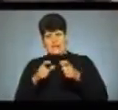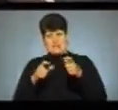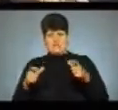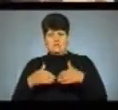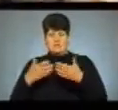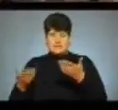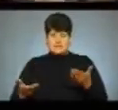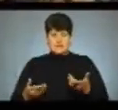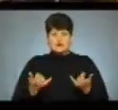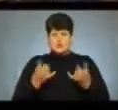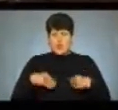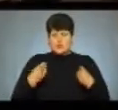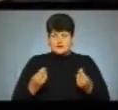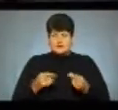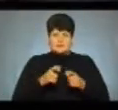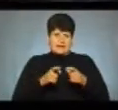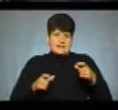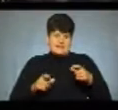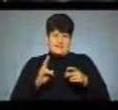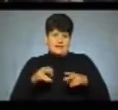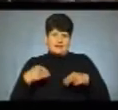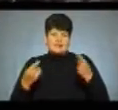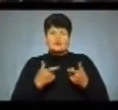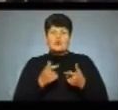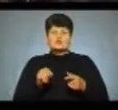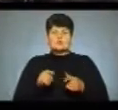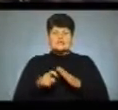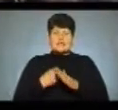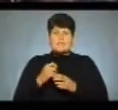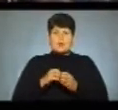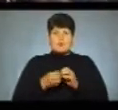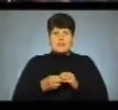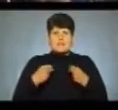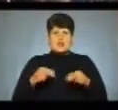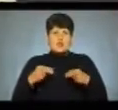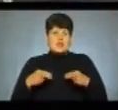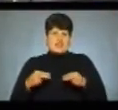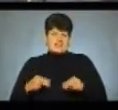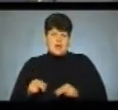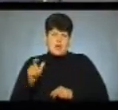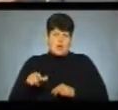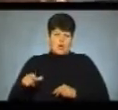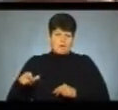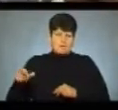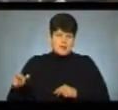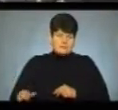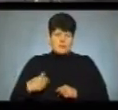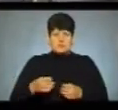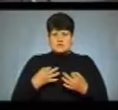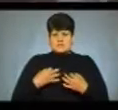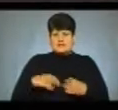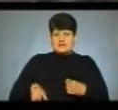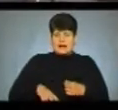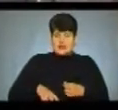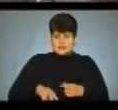Я сьогодні роздаю листівки для того, щоб люди дізналися про таку проблему, як торгівлі людьми. Нам про цю акцію розповіла директорка, і ми